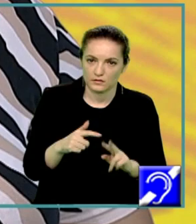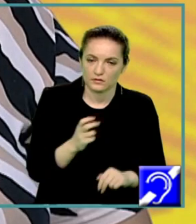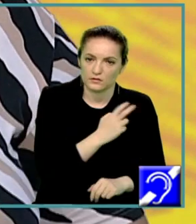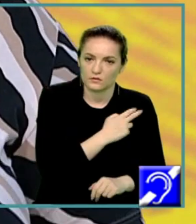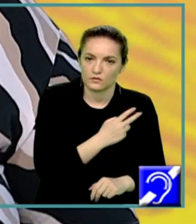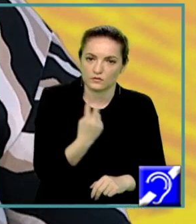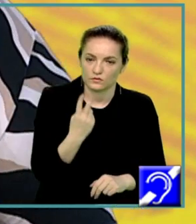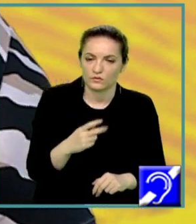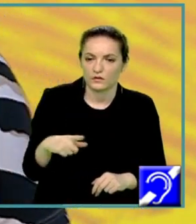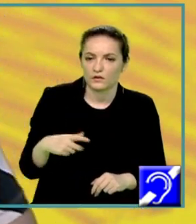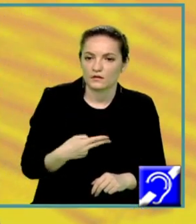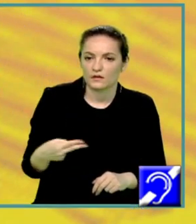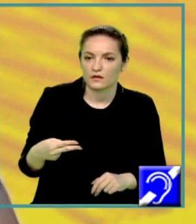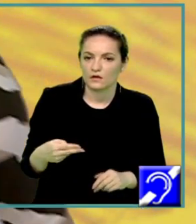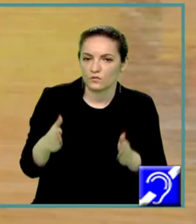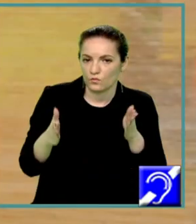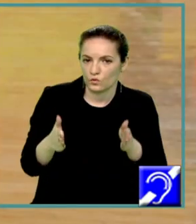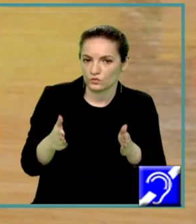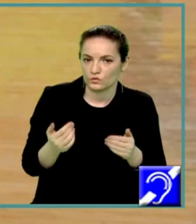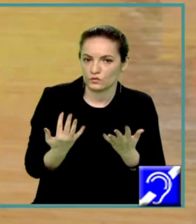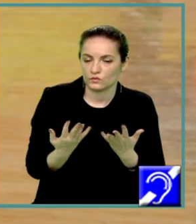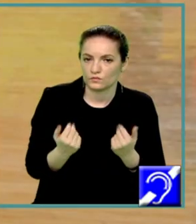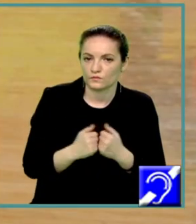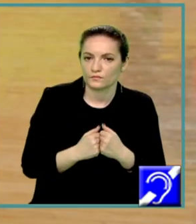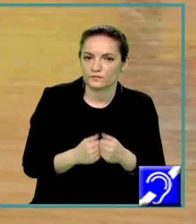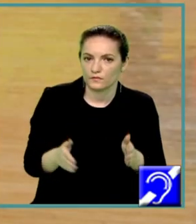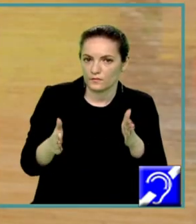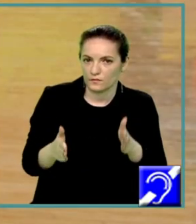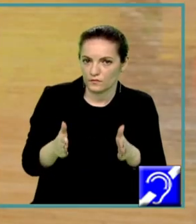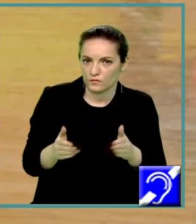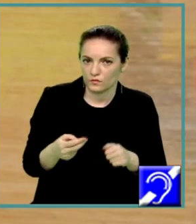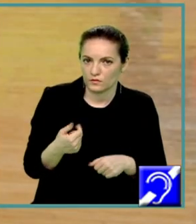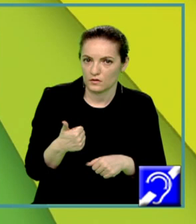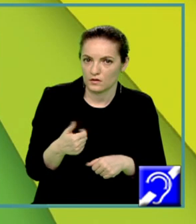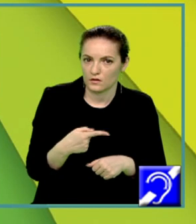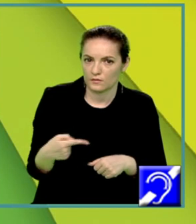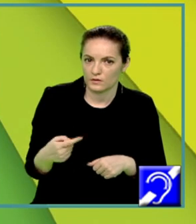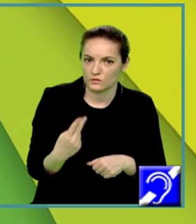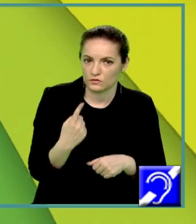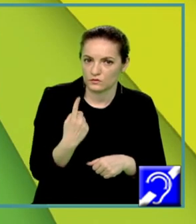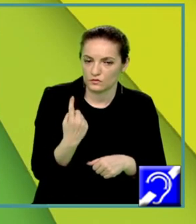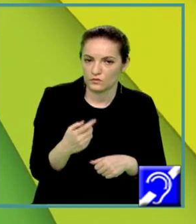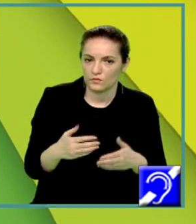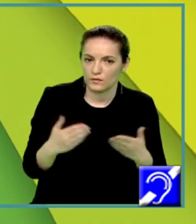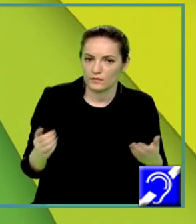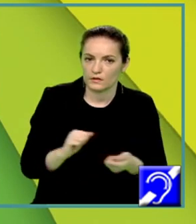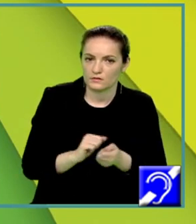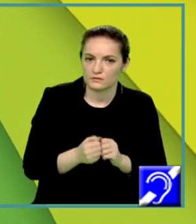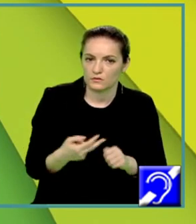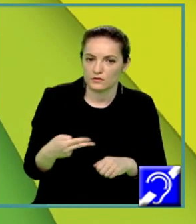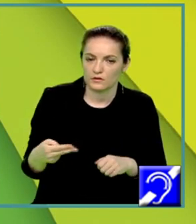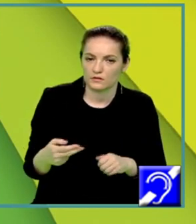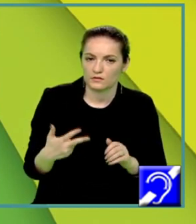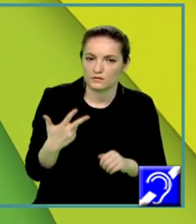este egal cu modulul numărului, de unde obținem că modul din A minus 1 este mai mare sau egal decât 3.